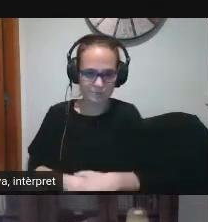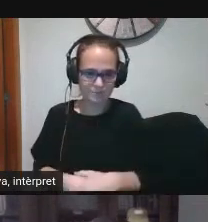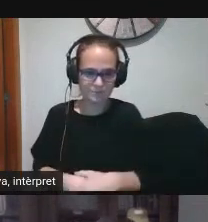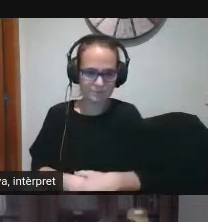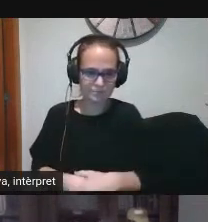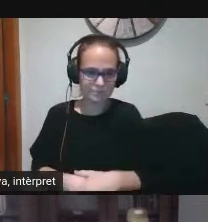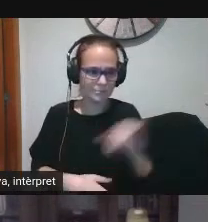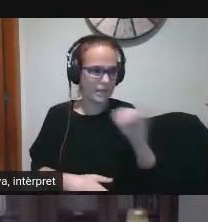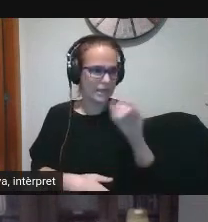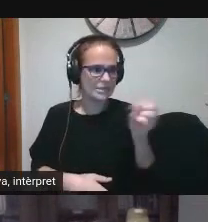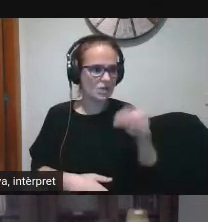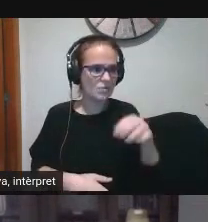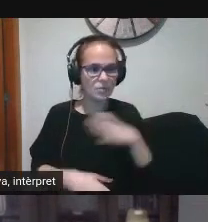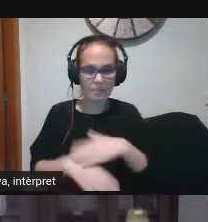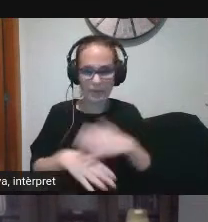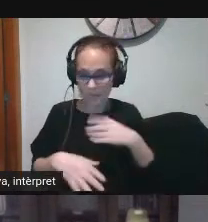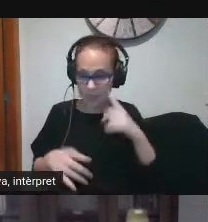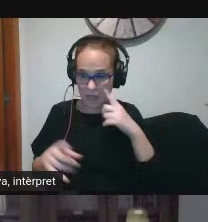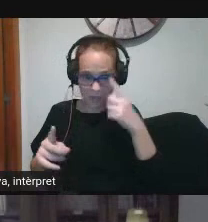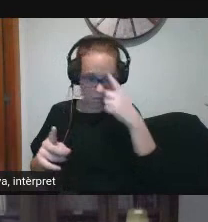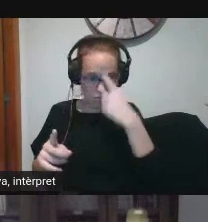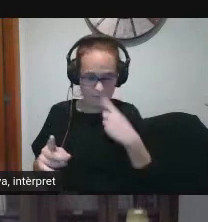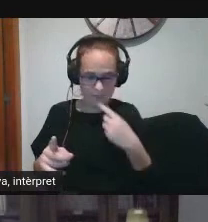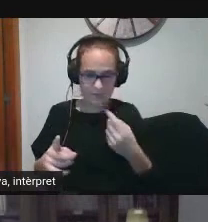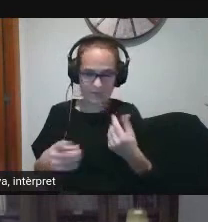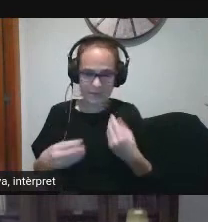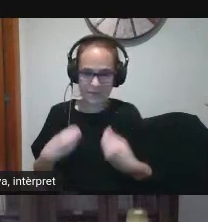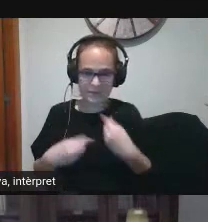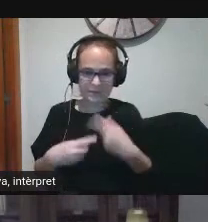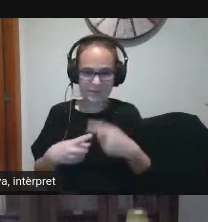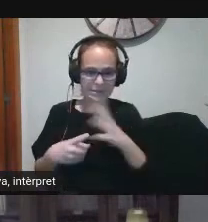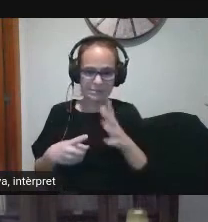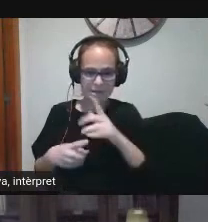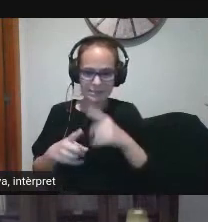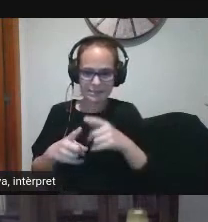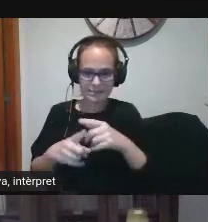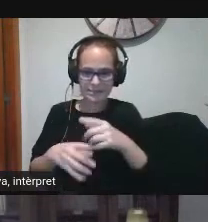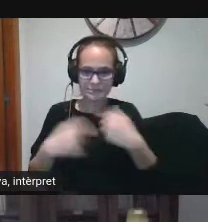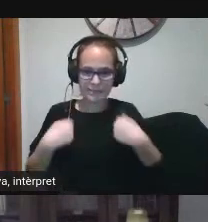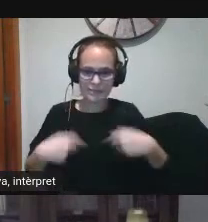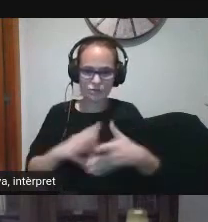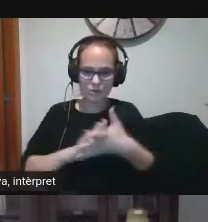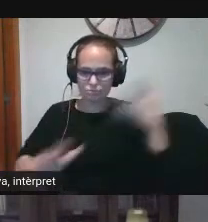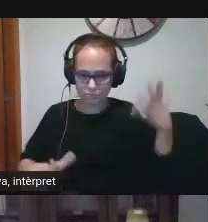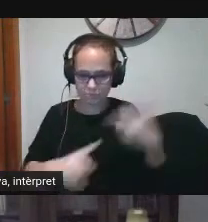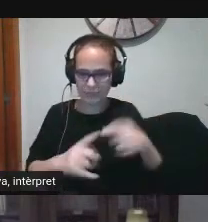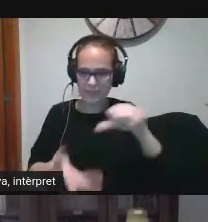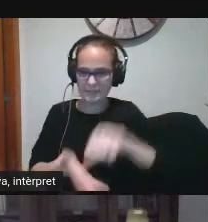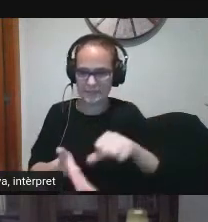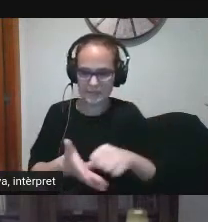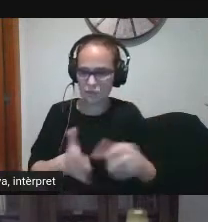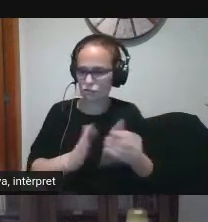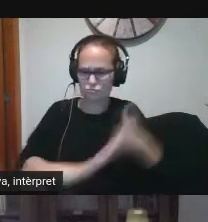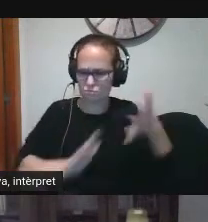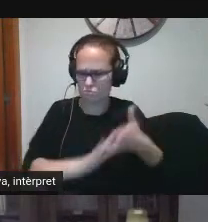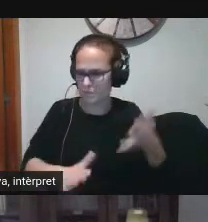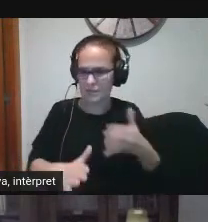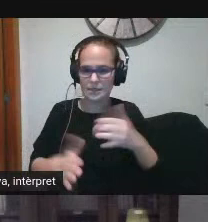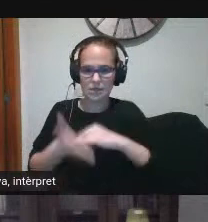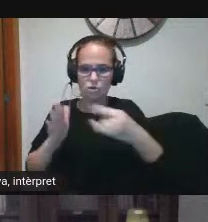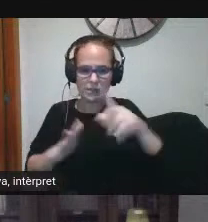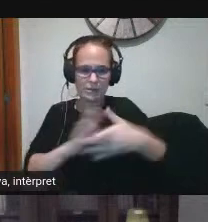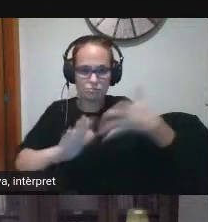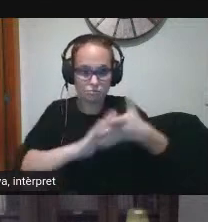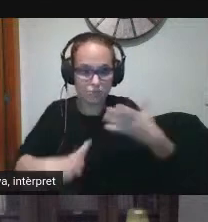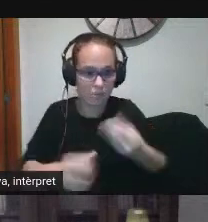per mi inquietant fixeu-vos que la sensació d'anar molt ràpid que és una mica el dia a dia el que ens passa en el centre i la tecnologia tot va molt ràpid i